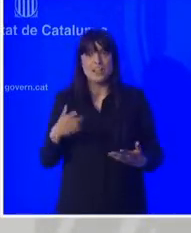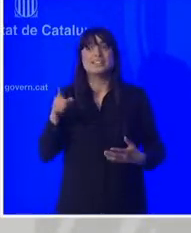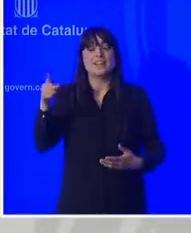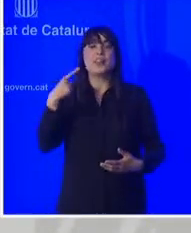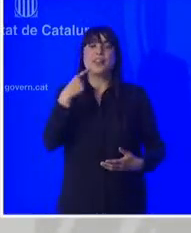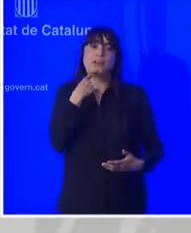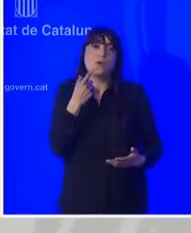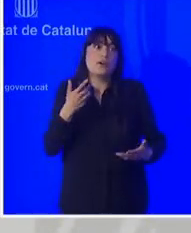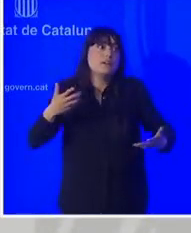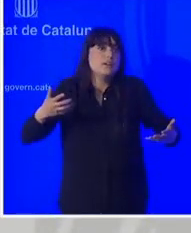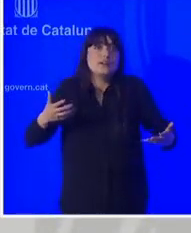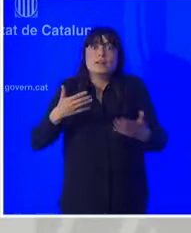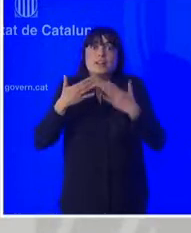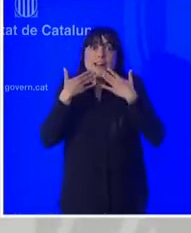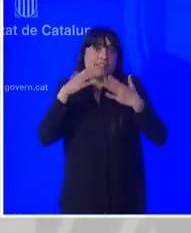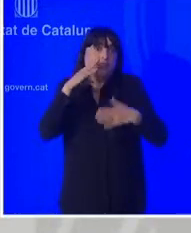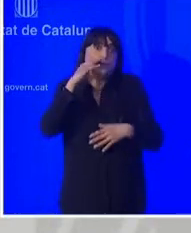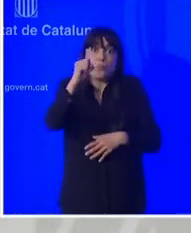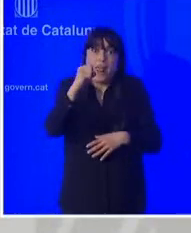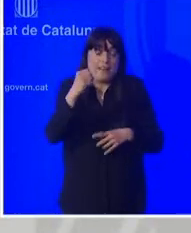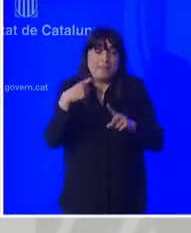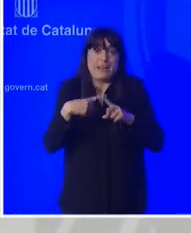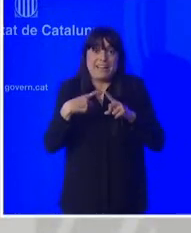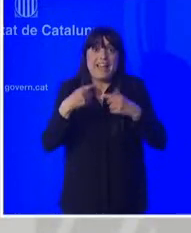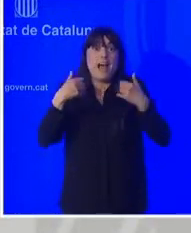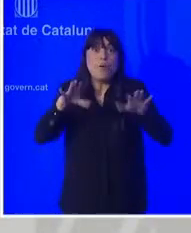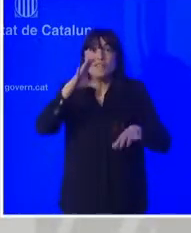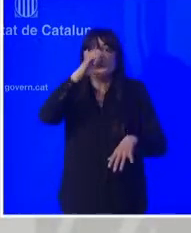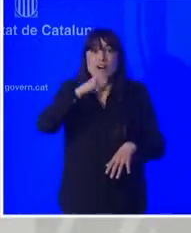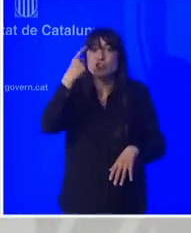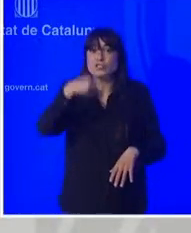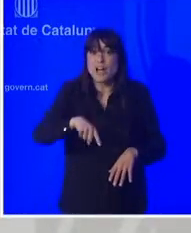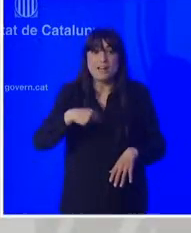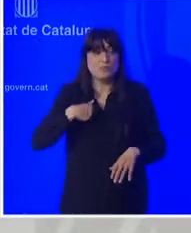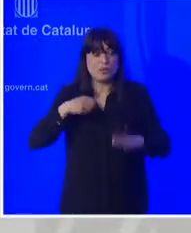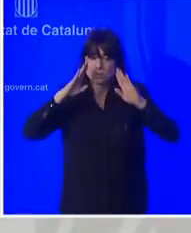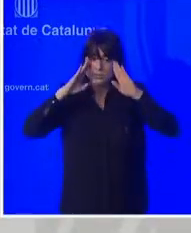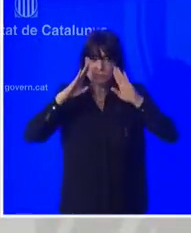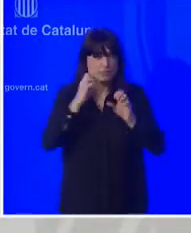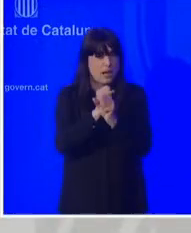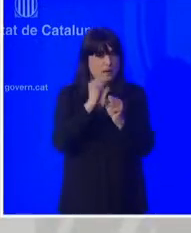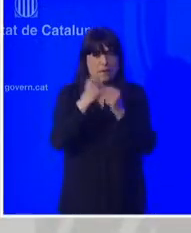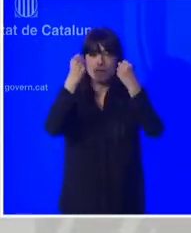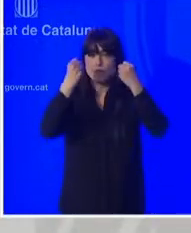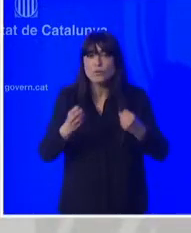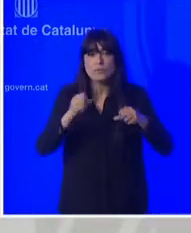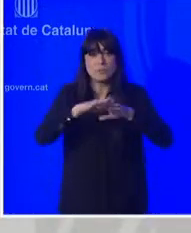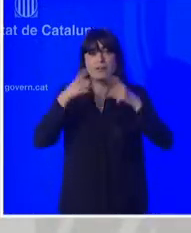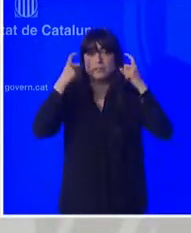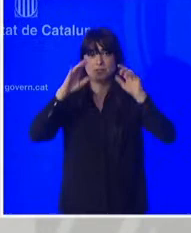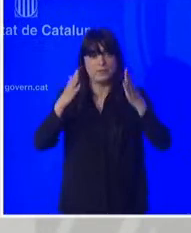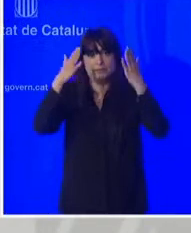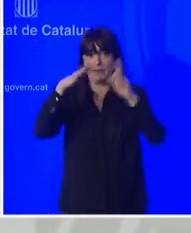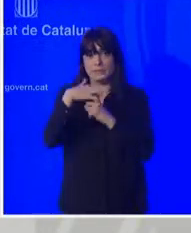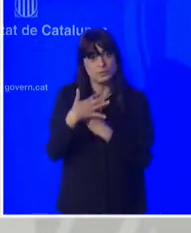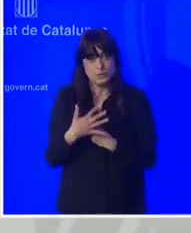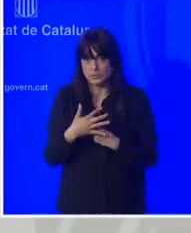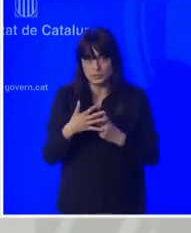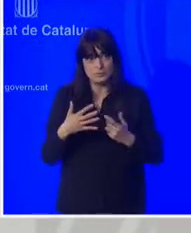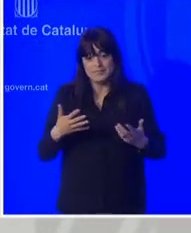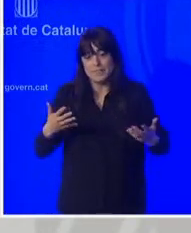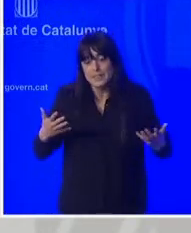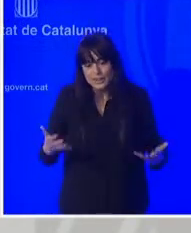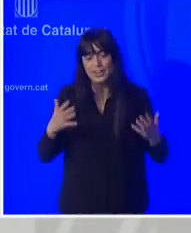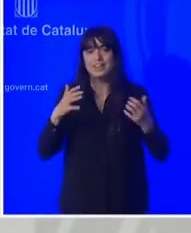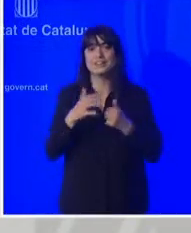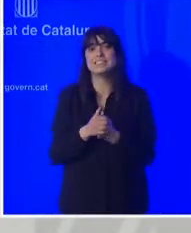cas en la gestió d'aquesta pandèmia però repeteixo com a anècdota perquè com bé saben les negociacions estan en